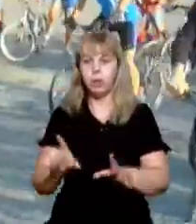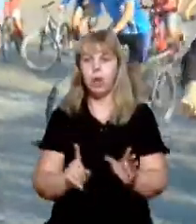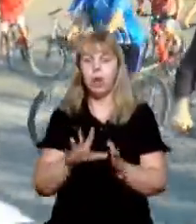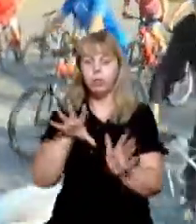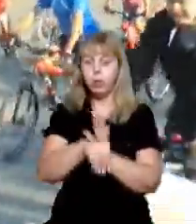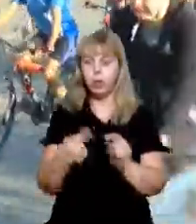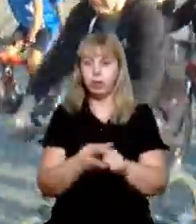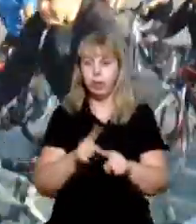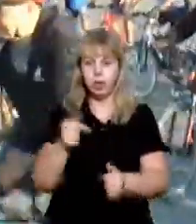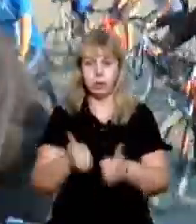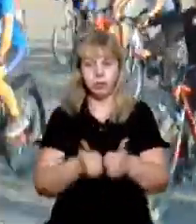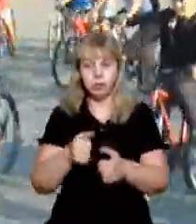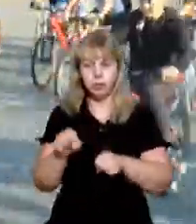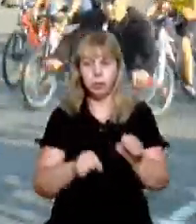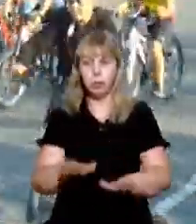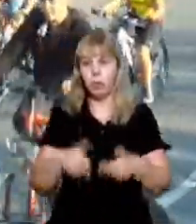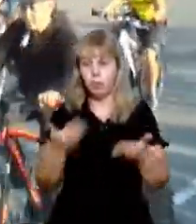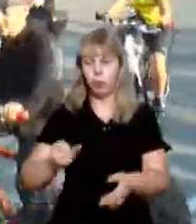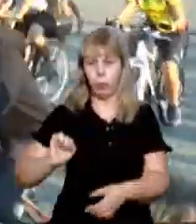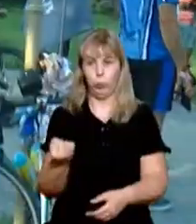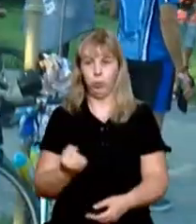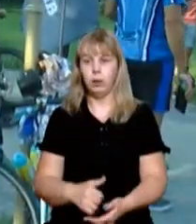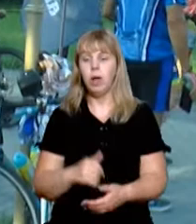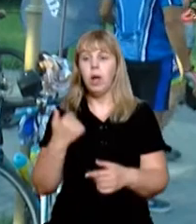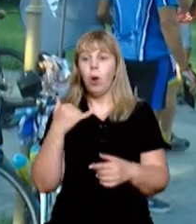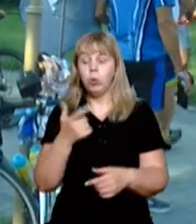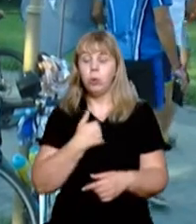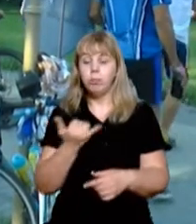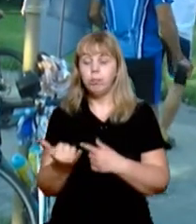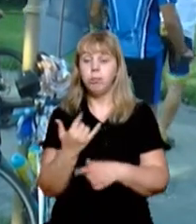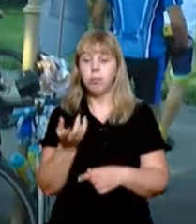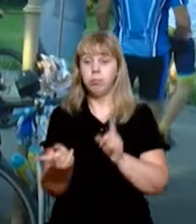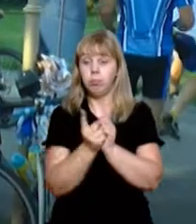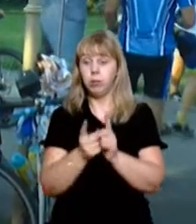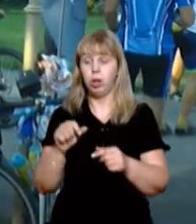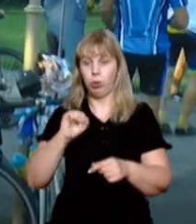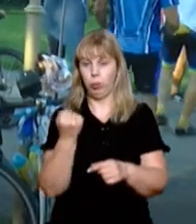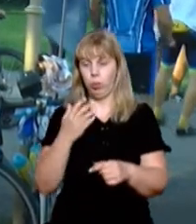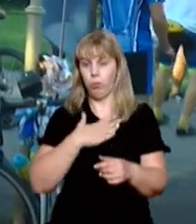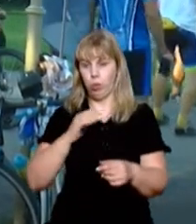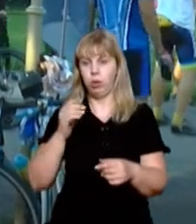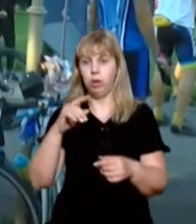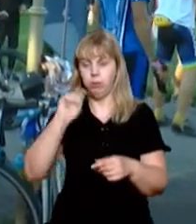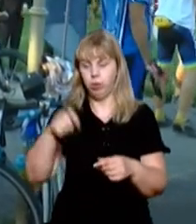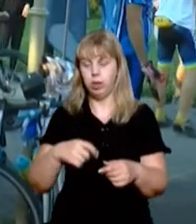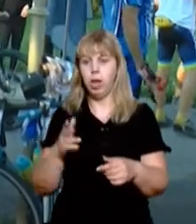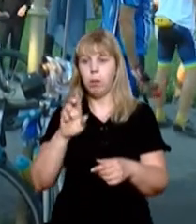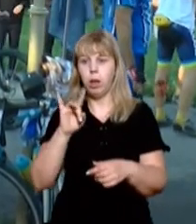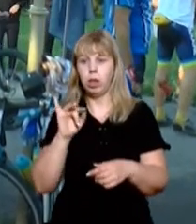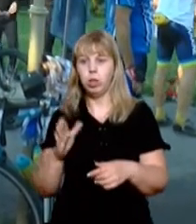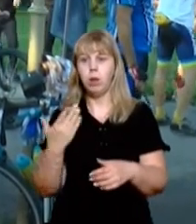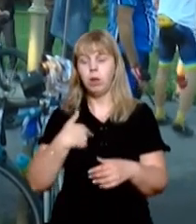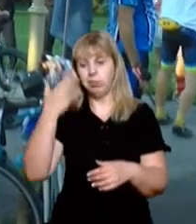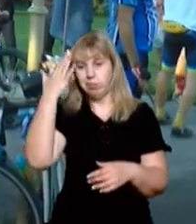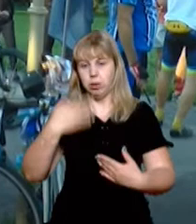долучитися до таких велопробігів йому запропонував друг. До мене підійшов друг, теж ветеран війни Іван Балашов, і запропонував